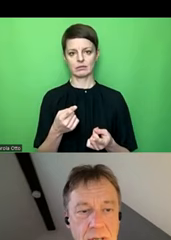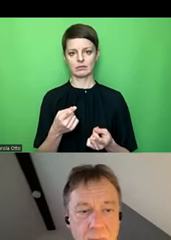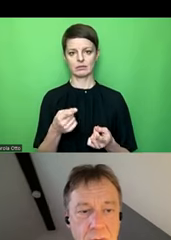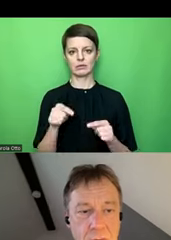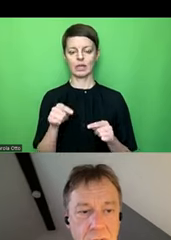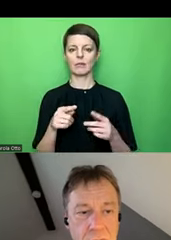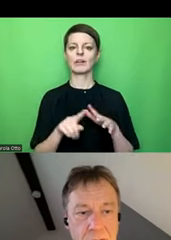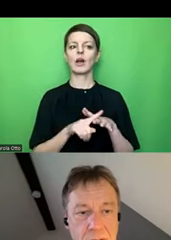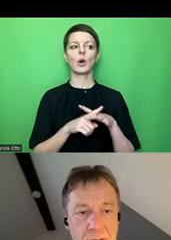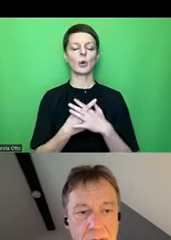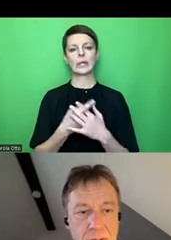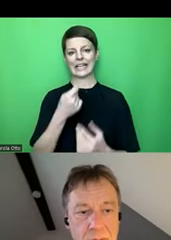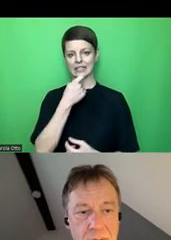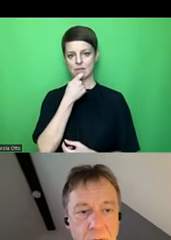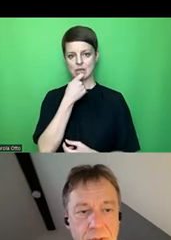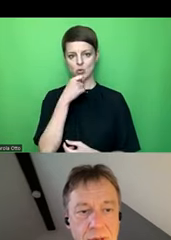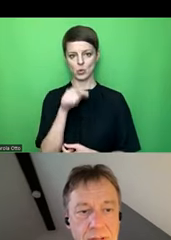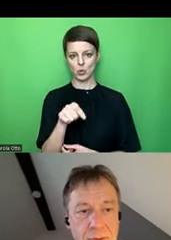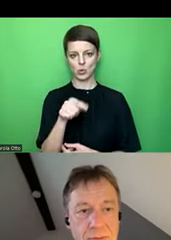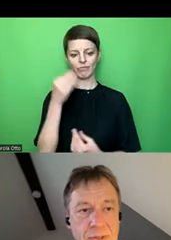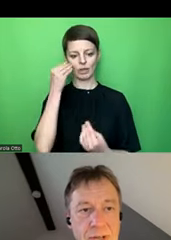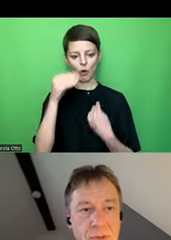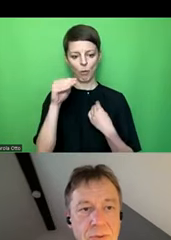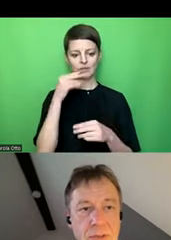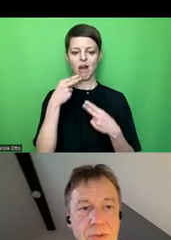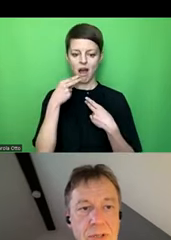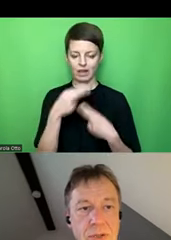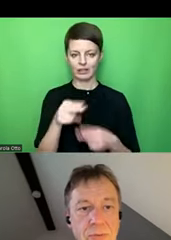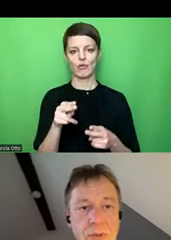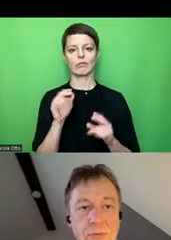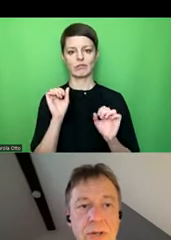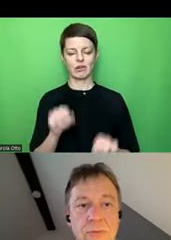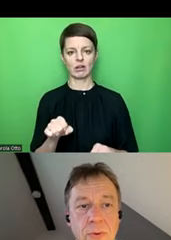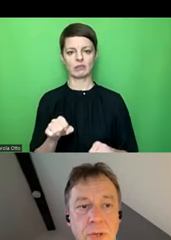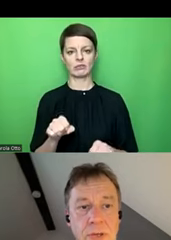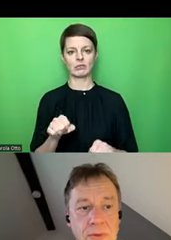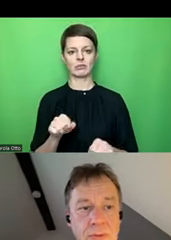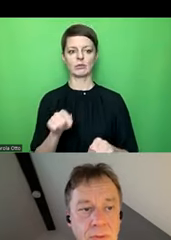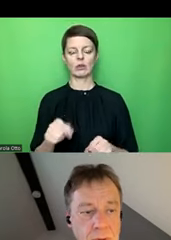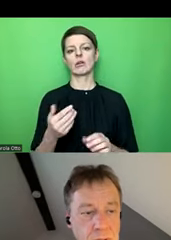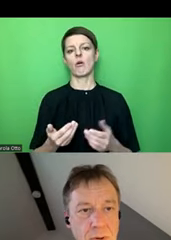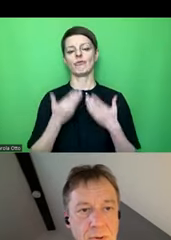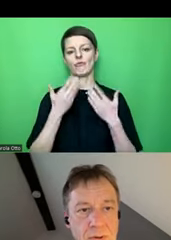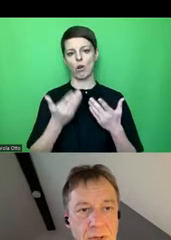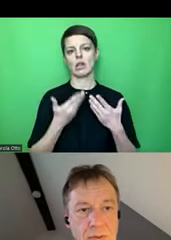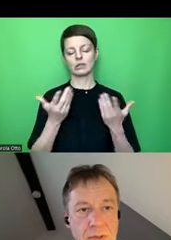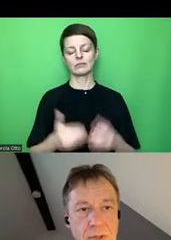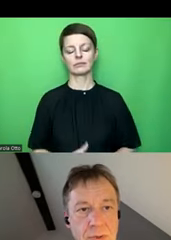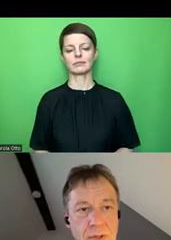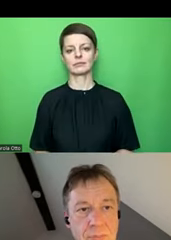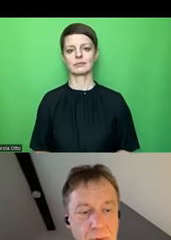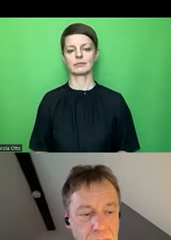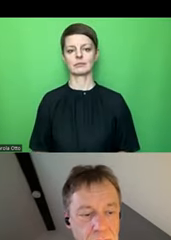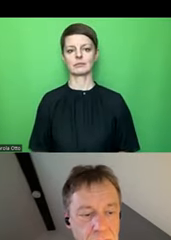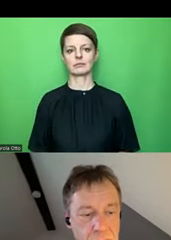einem Kontextmenü dann auf Kommentar antworten sagen und dann bin ich drauf und dann wird auch vorgelesen, der Kommentar, also ich